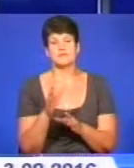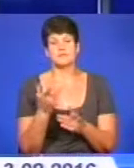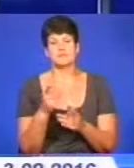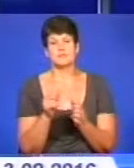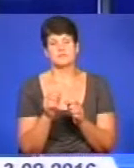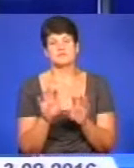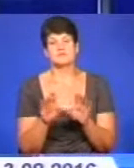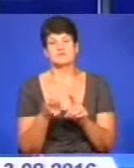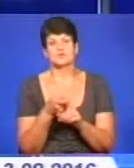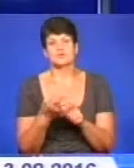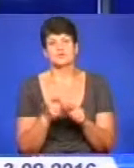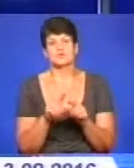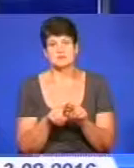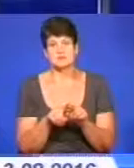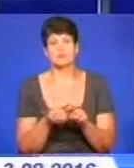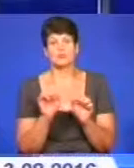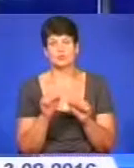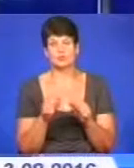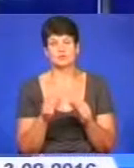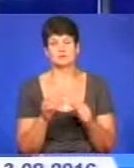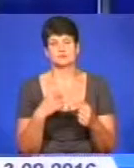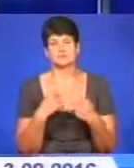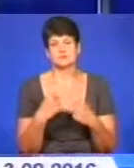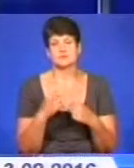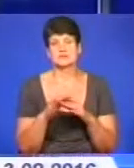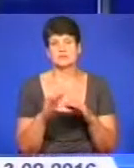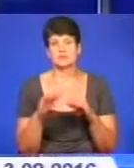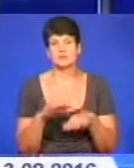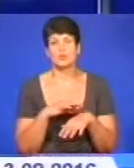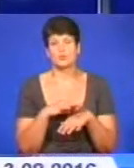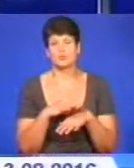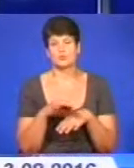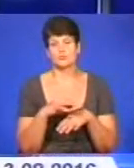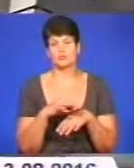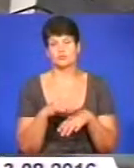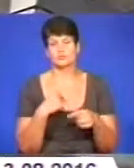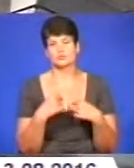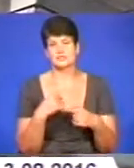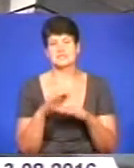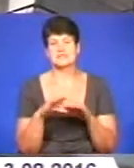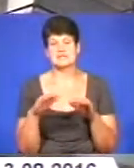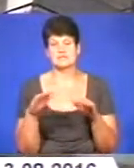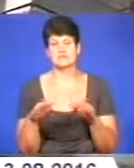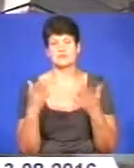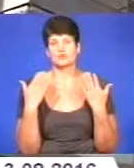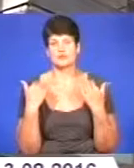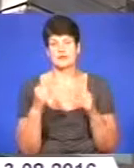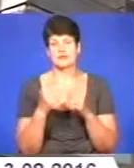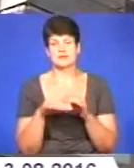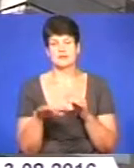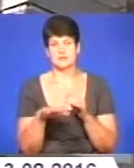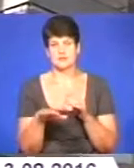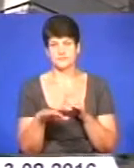гралися поруч на дитячому майданчику. З очевидцями спілкувалася Любов Гадомська. Дорослі досі не можуть